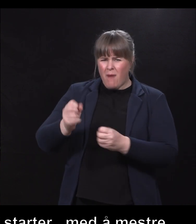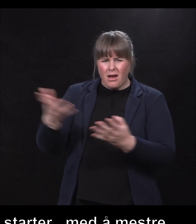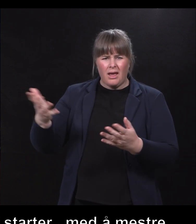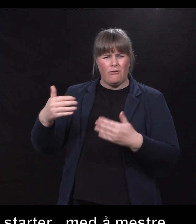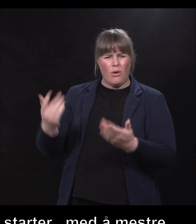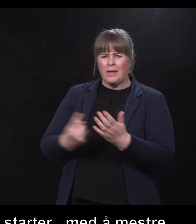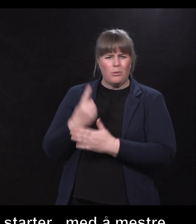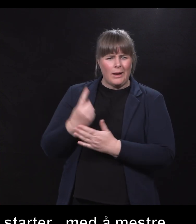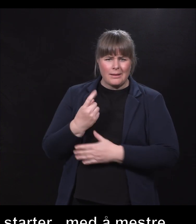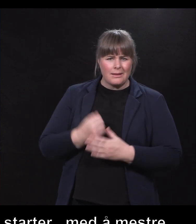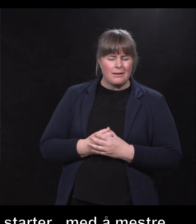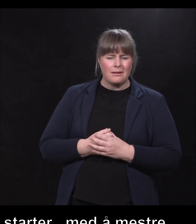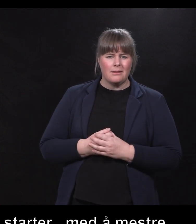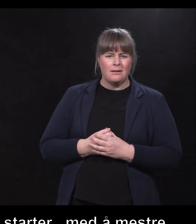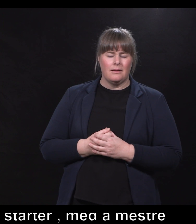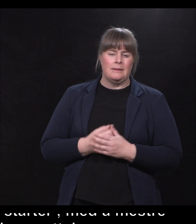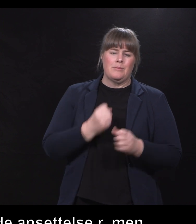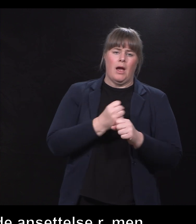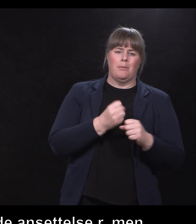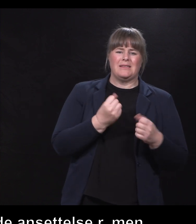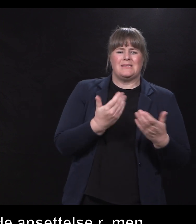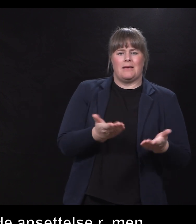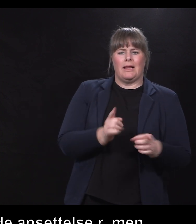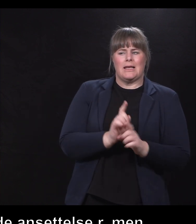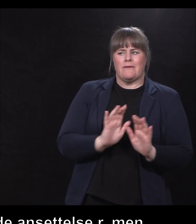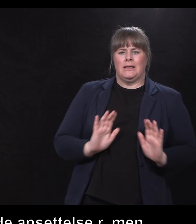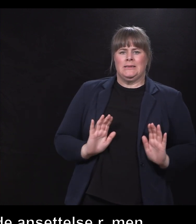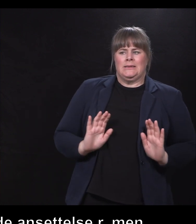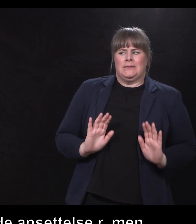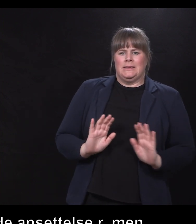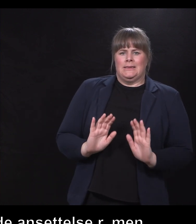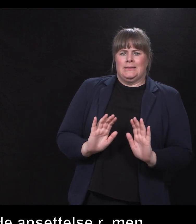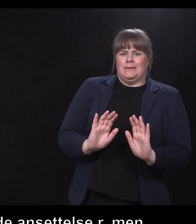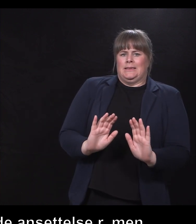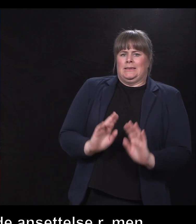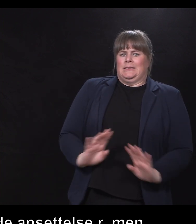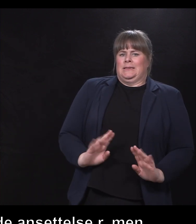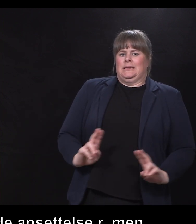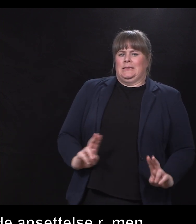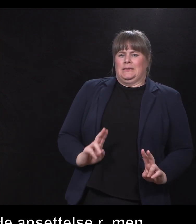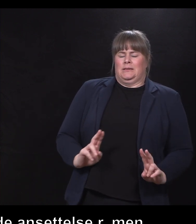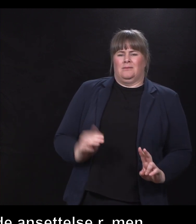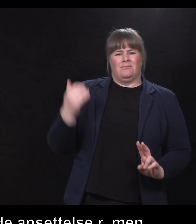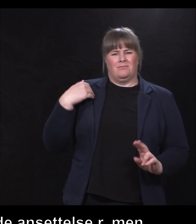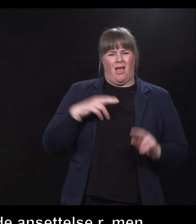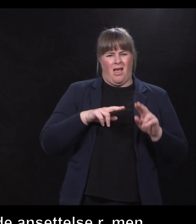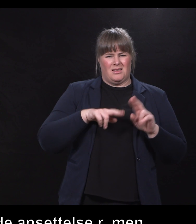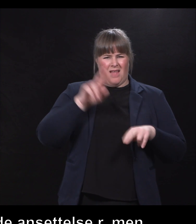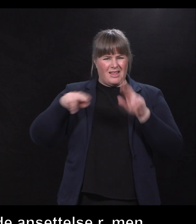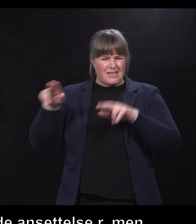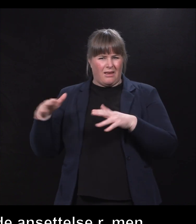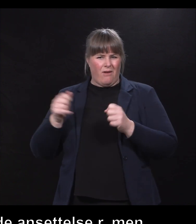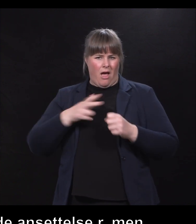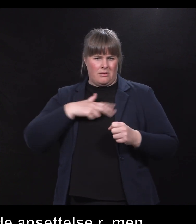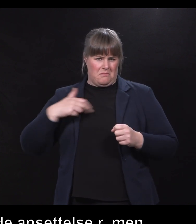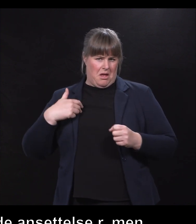Og vi hører at arbeidsgivere likevel vegler seg, den statistikken som ble vist fra Danmark, tror jeg nok er